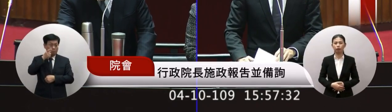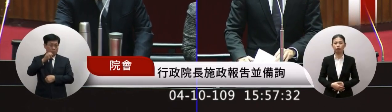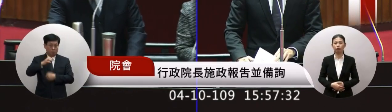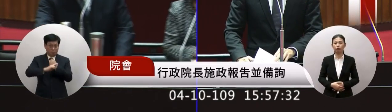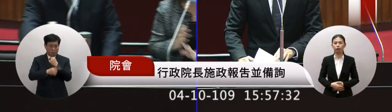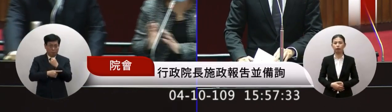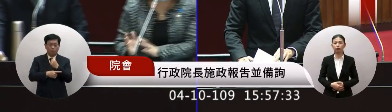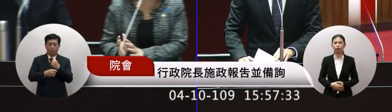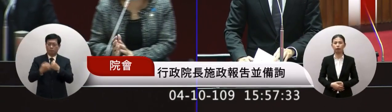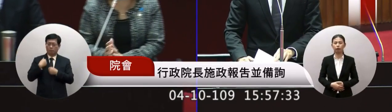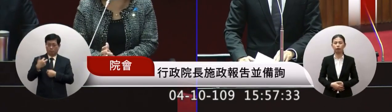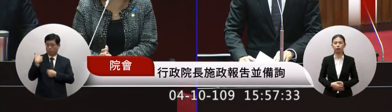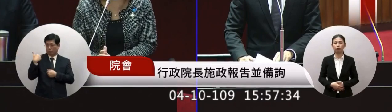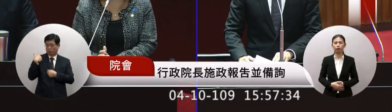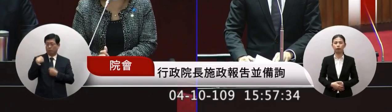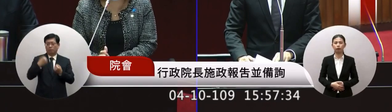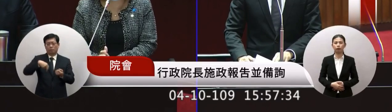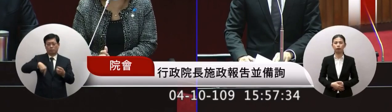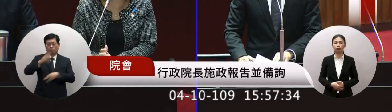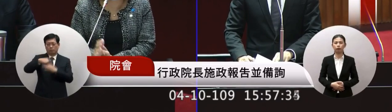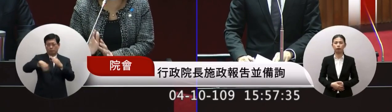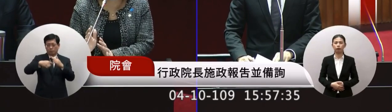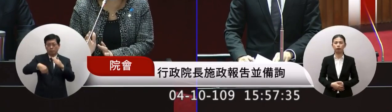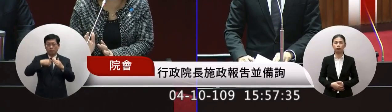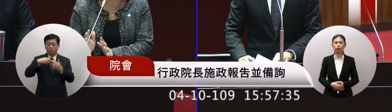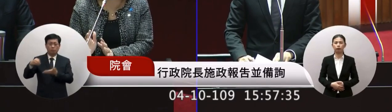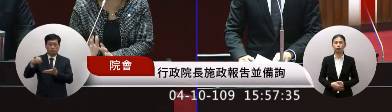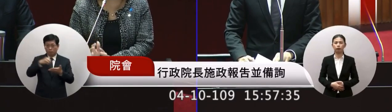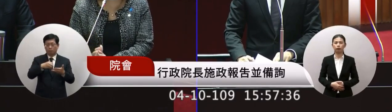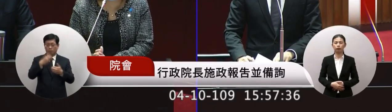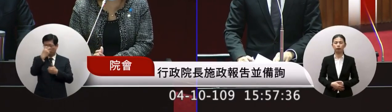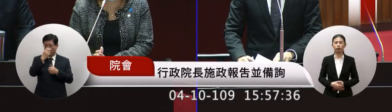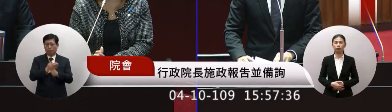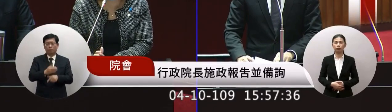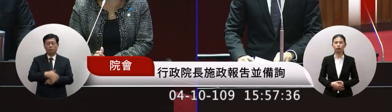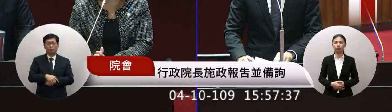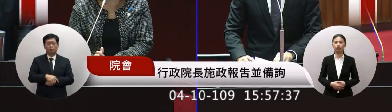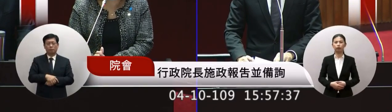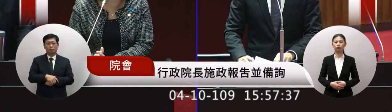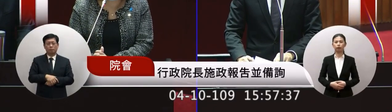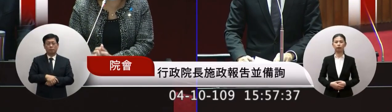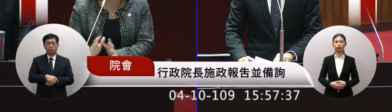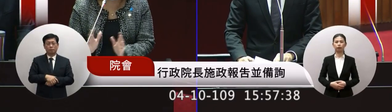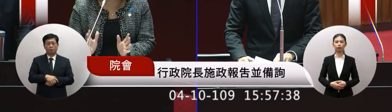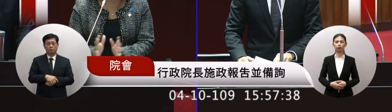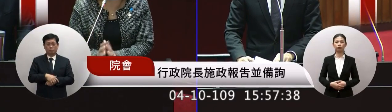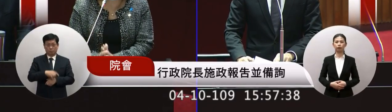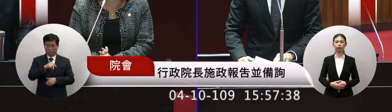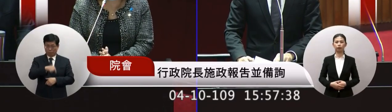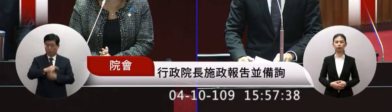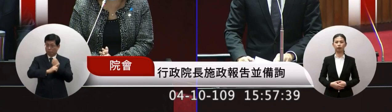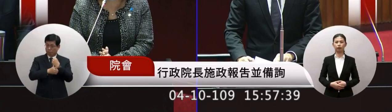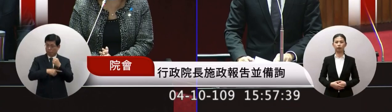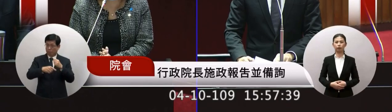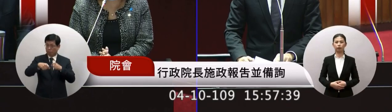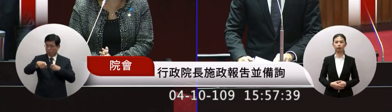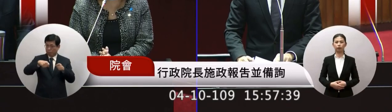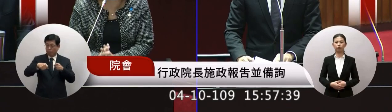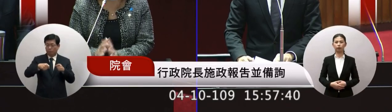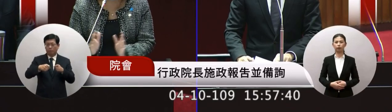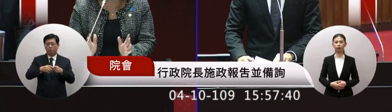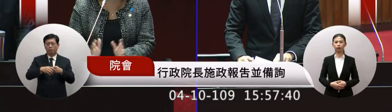已經是送一次第二次經營來來深測因為這個這個法因為是